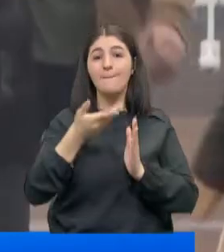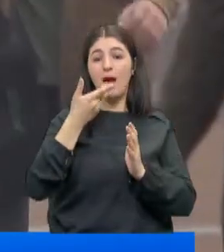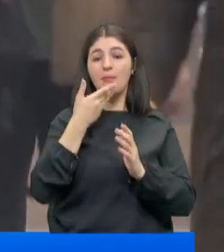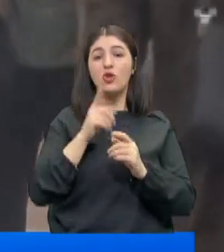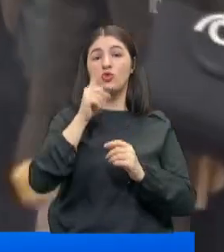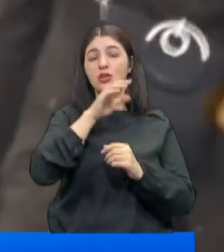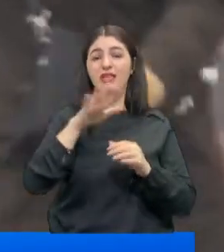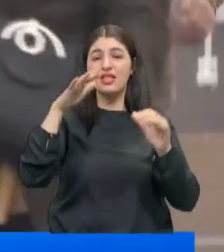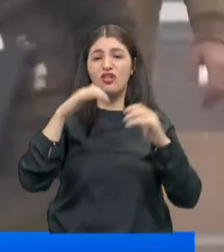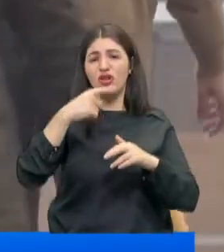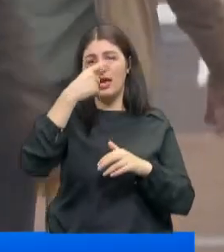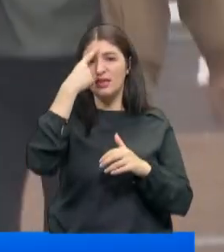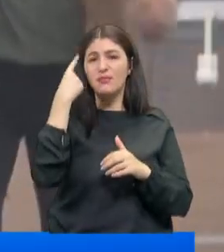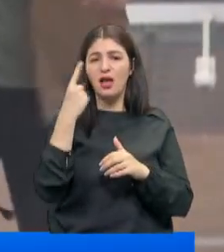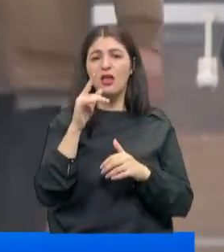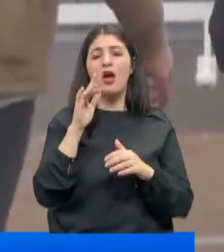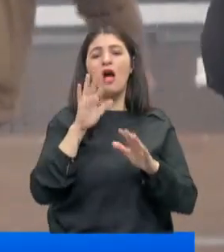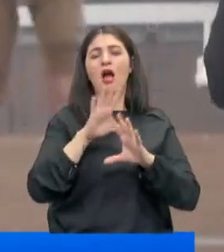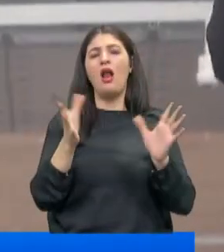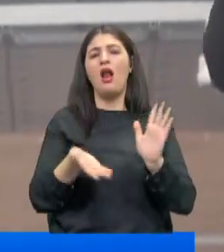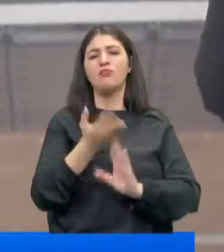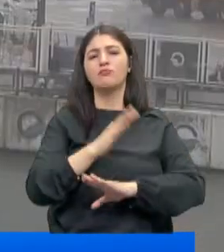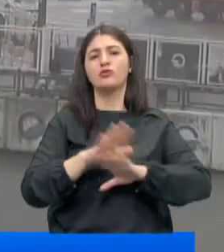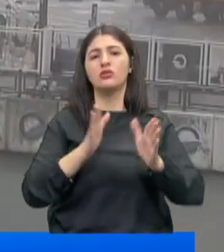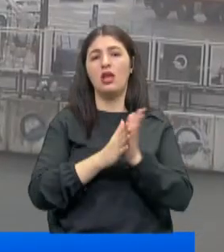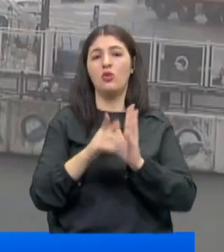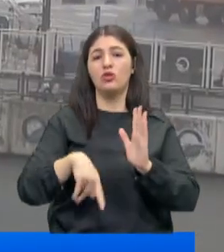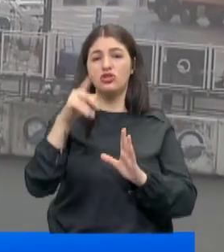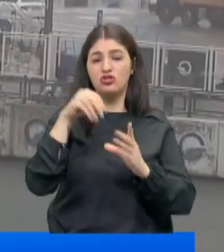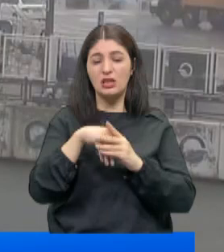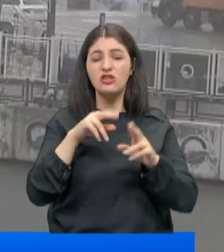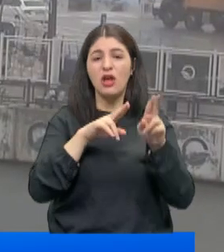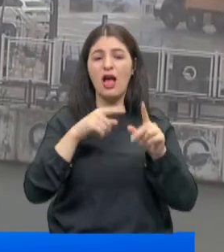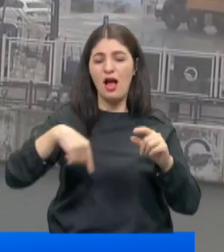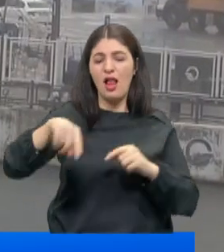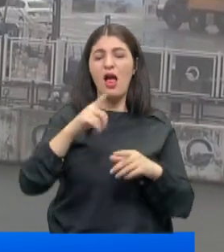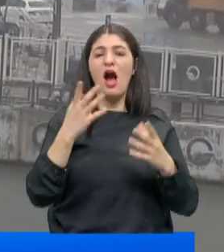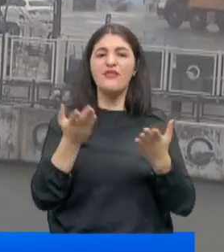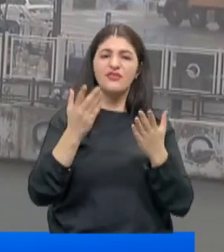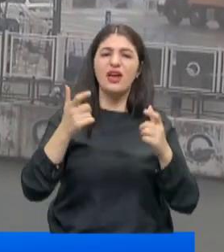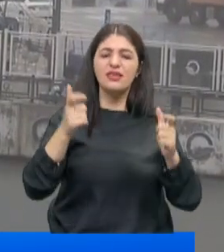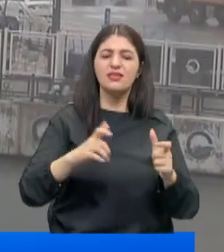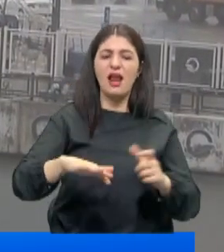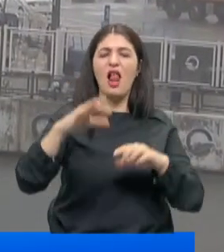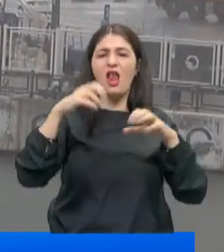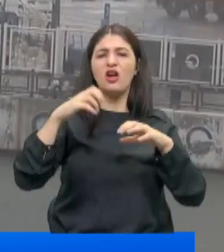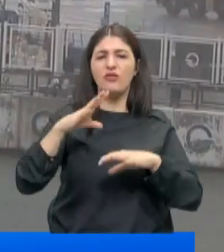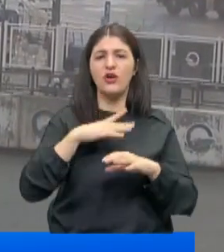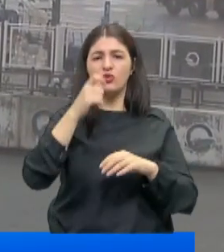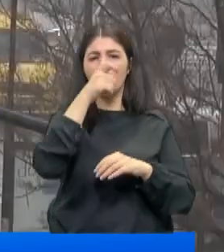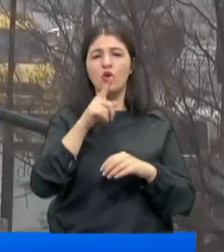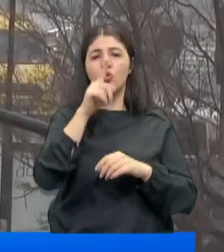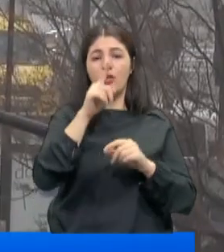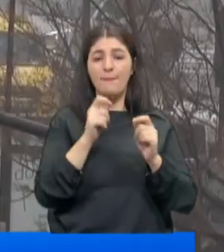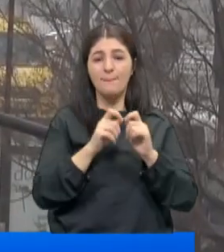Marmara'nın kuzeyindeki yağış ihtimali de ortadan kalkıyor salı gün içinde. Çanakkale çevrelerinde hafif ve yerel yağışlar bekleniyor. Yurdun